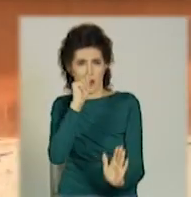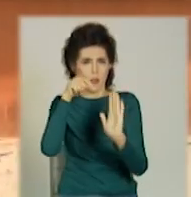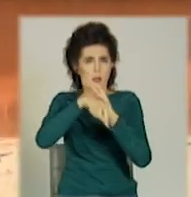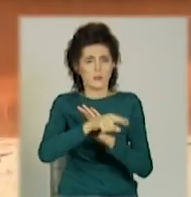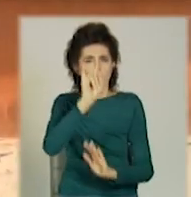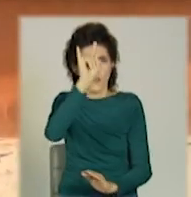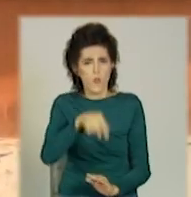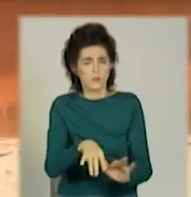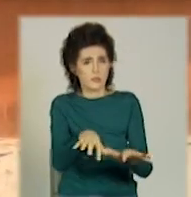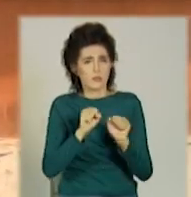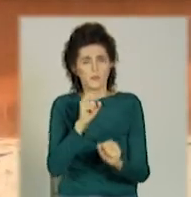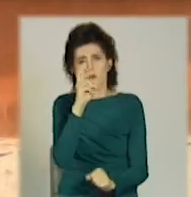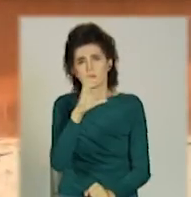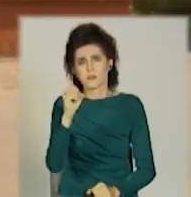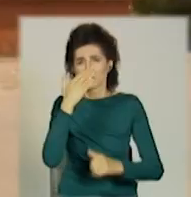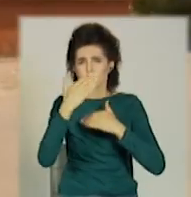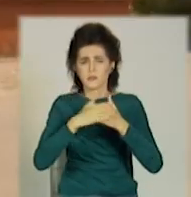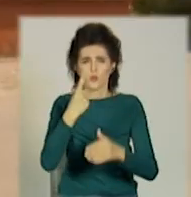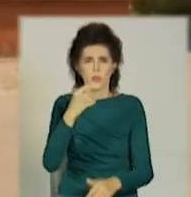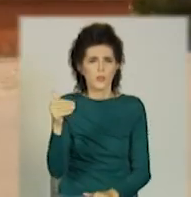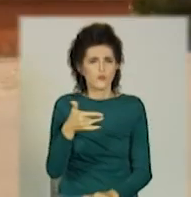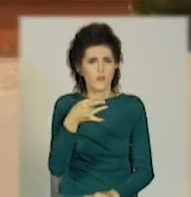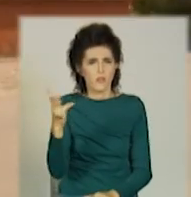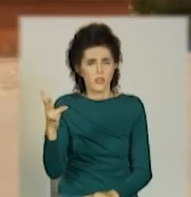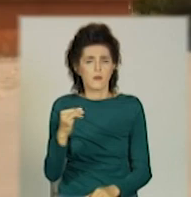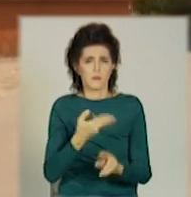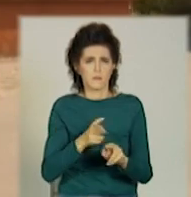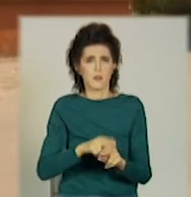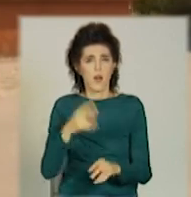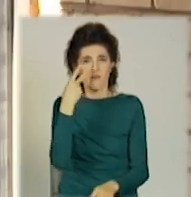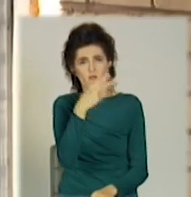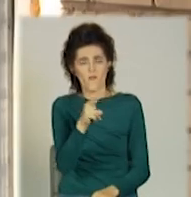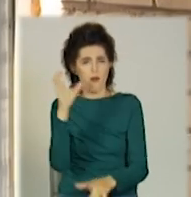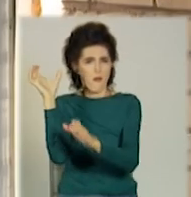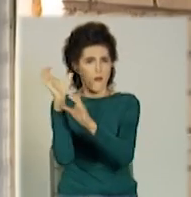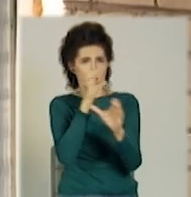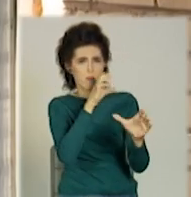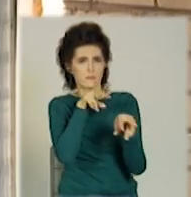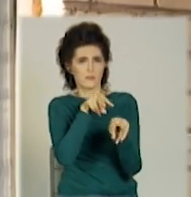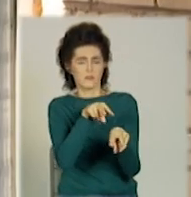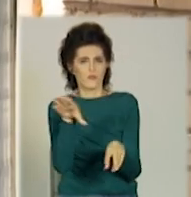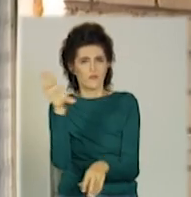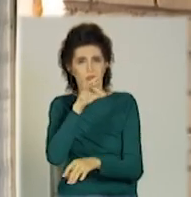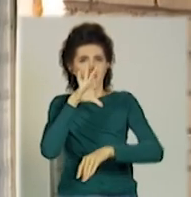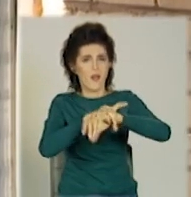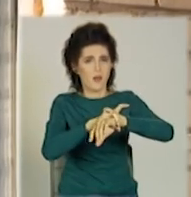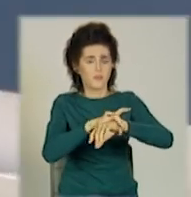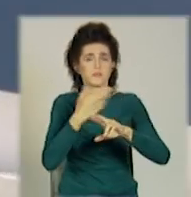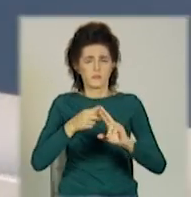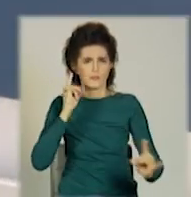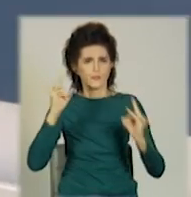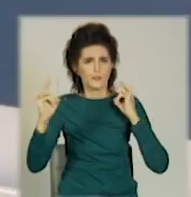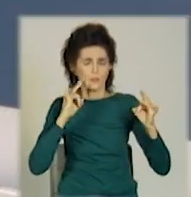забрав із каси трохи більше тисячі гривень. Та потрапив в об'єктив камери спостереження. Спрацювала